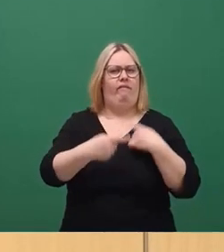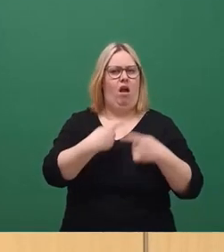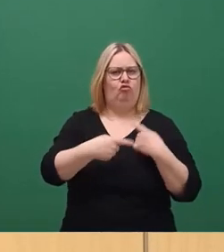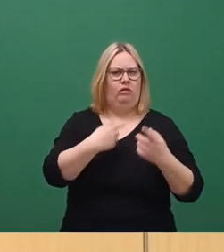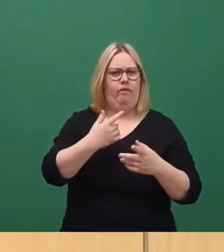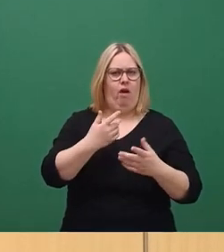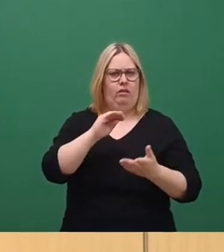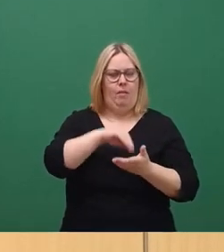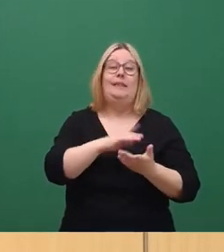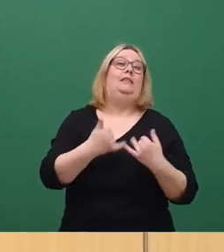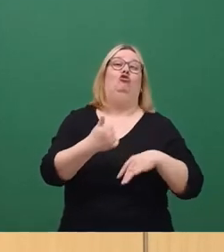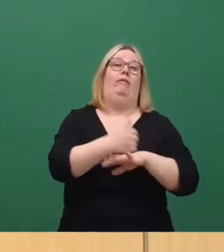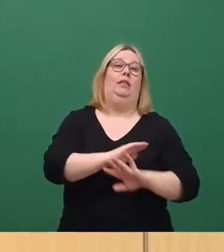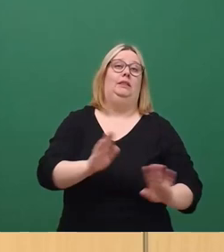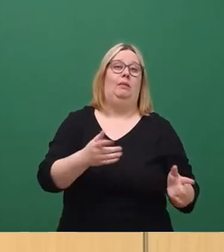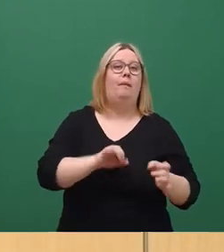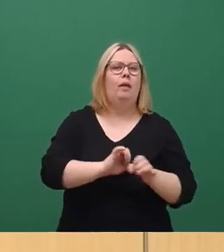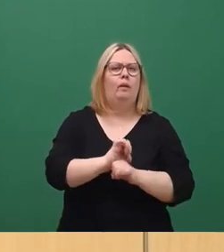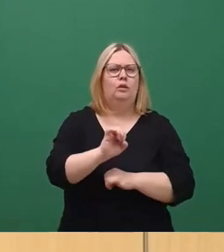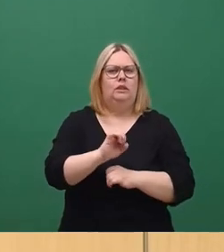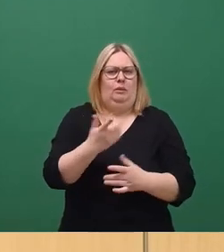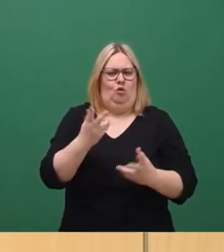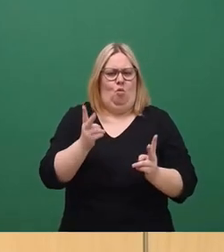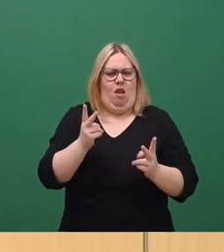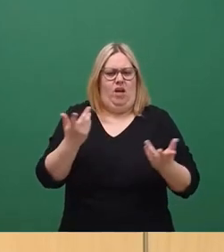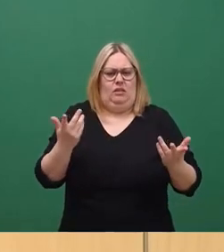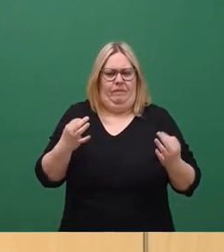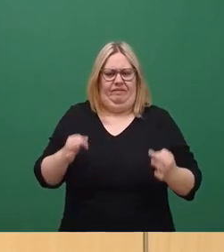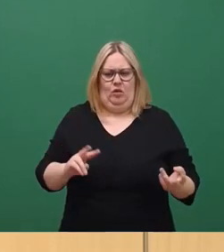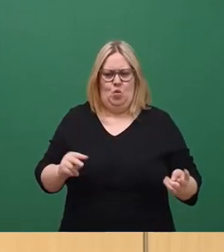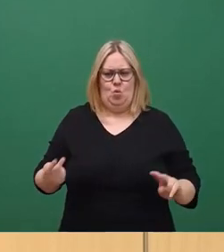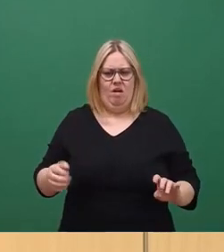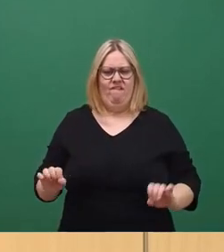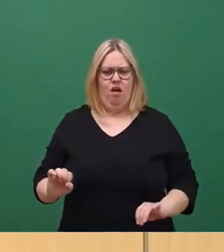ist sie nicht mehr Chefin, aber trotz alledem muss sich ja da irgendwas getan werden.